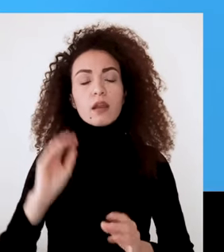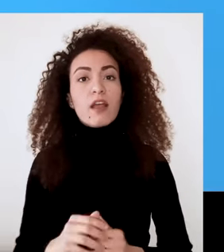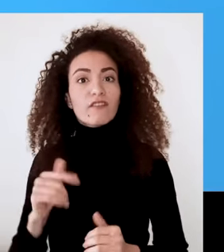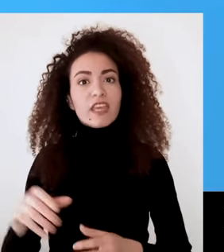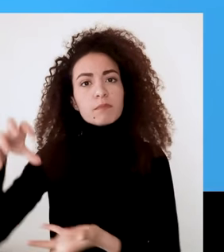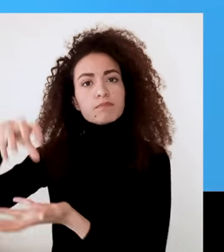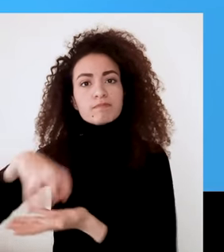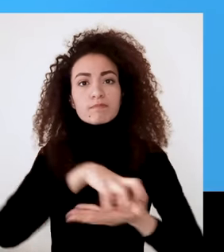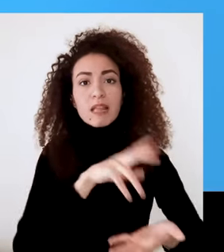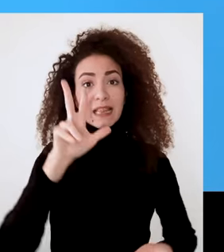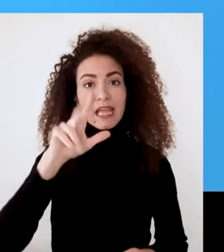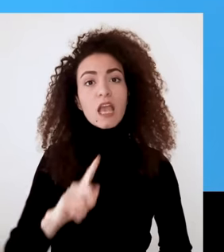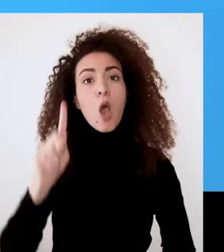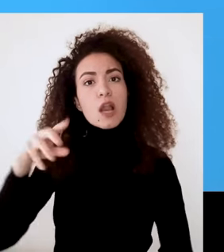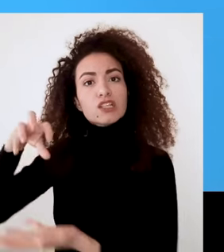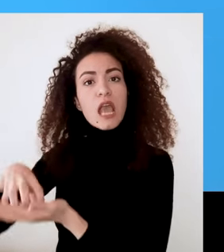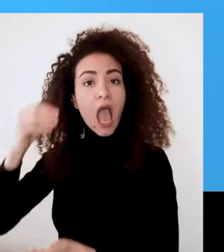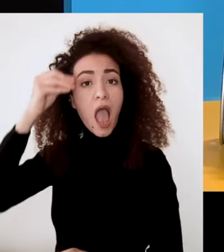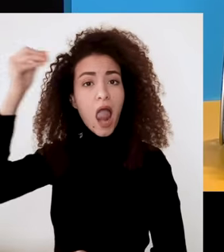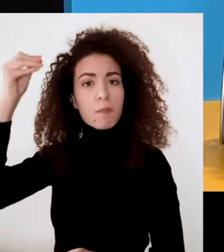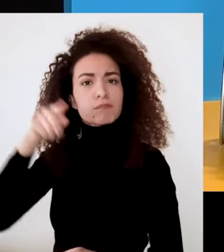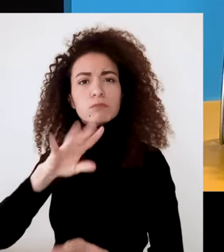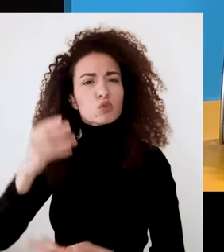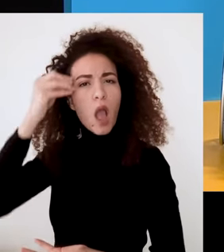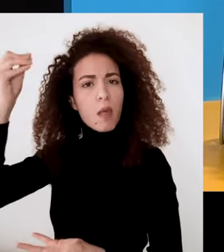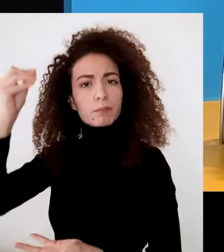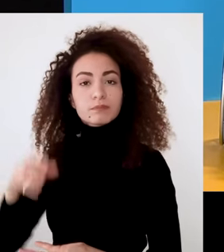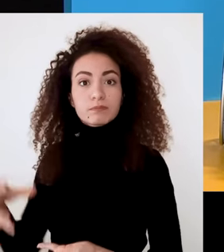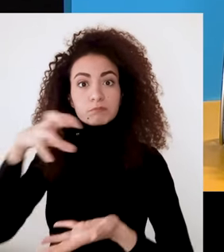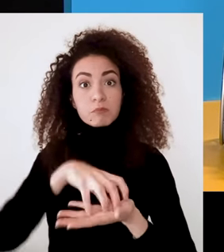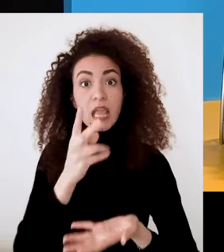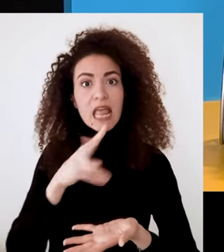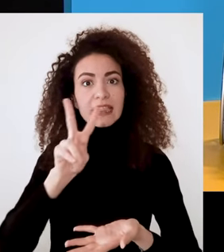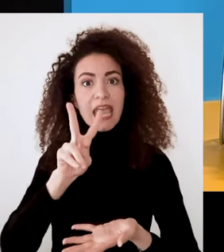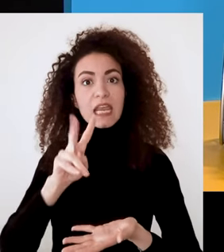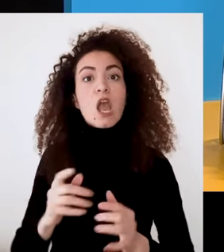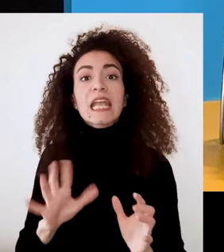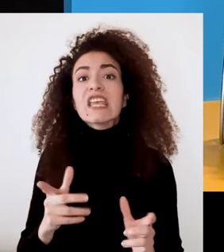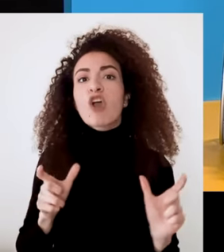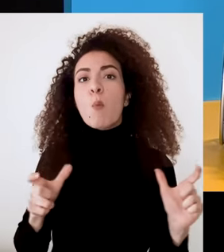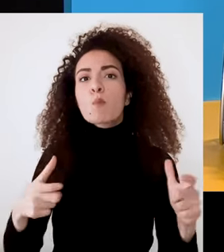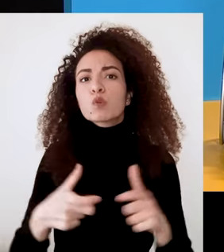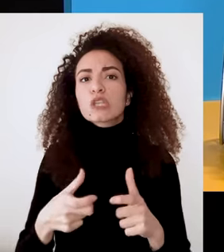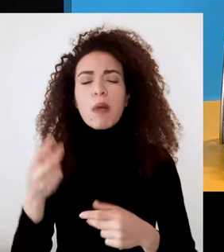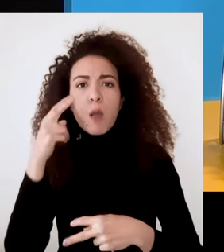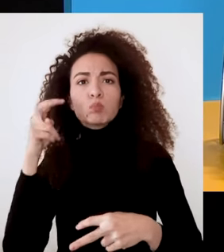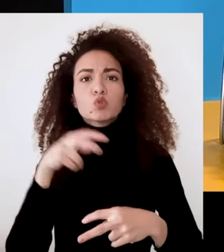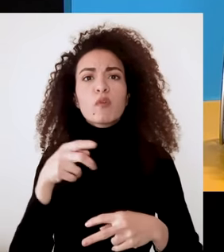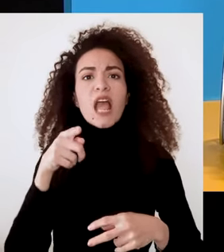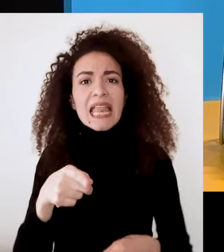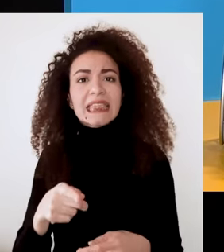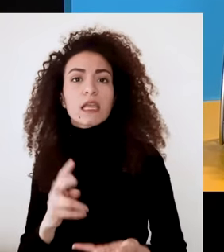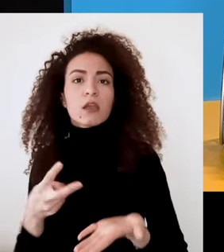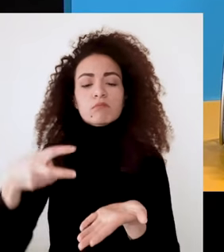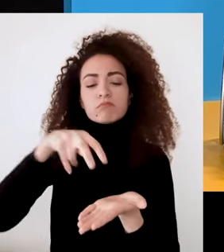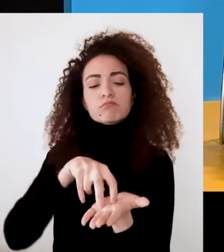بهالمشوار رح يكون أمامنا ثلاث محطات محطة الحلم أي شو هو حلمك؟ محطة الاستعراض